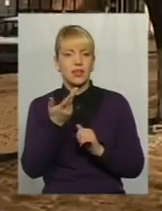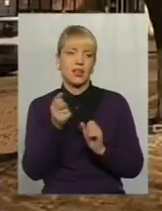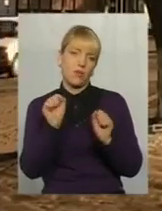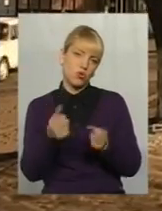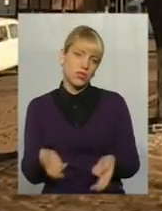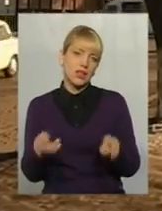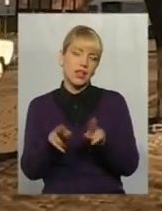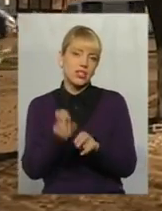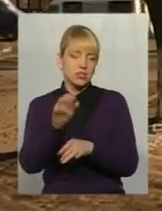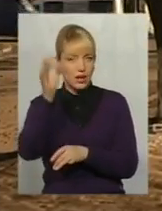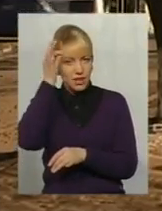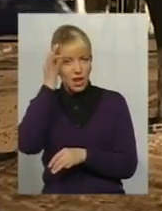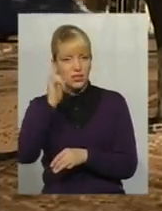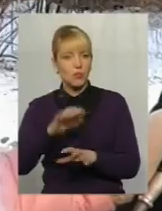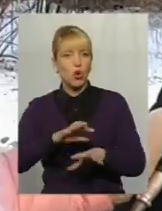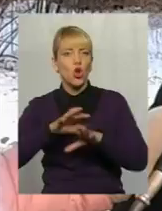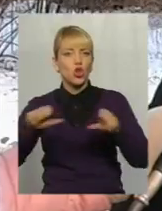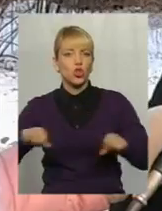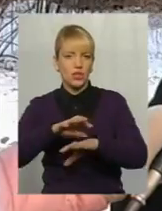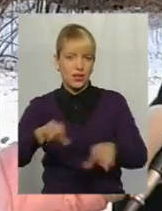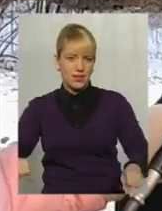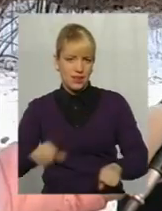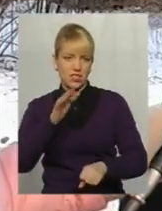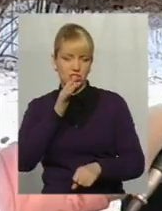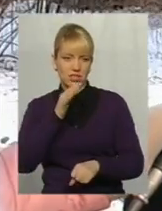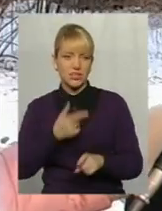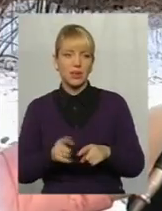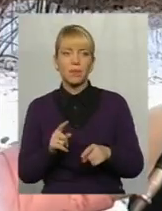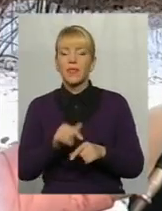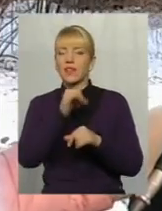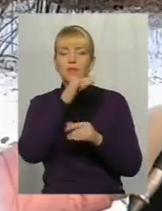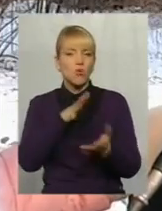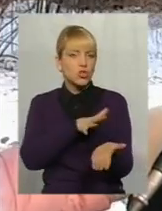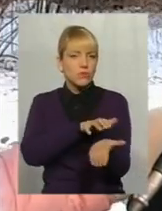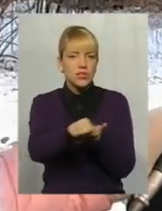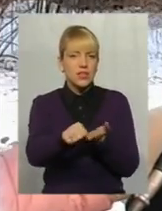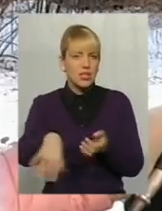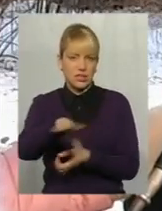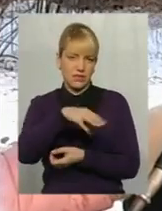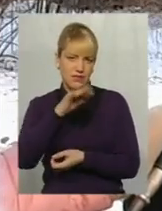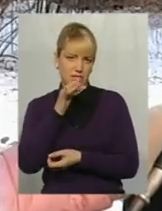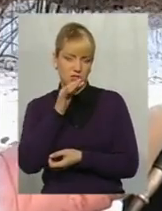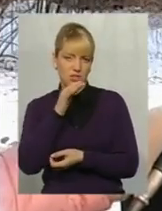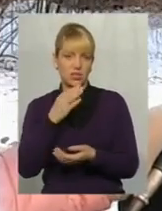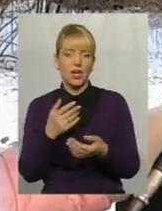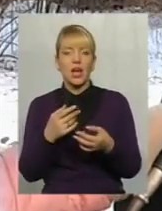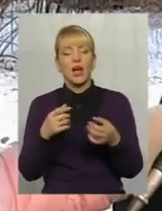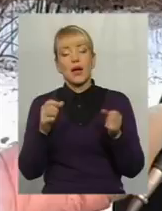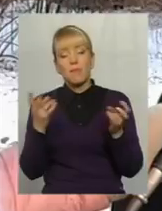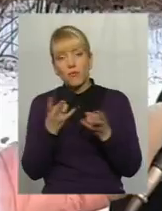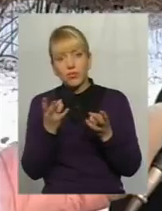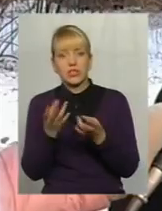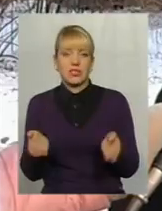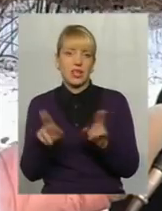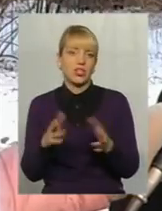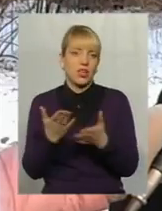як нагадування про тоталітарні часи. Неможливо стерти повністю епоху, і, мабуть, і не потрібно її стерати повністю. Вона повинна залишатися в